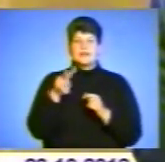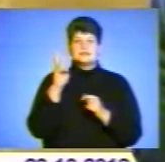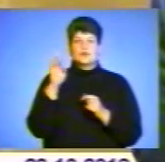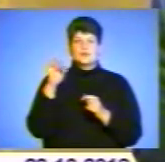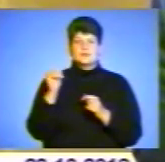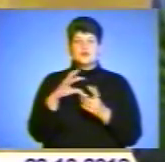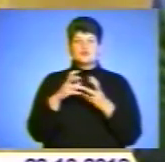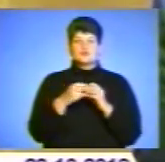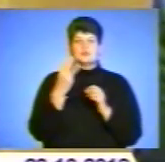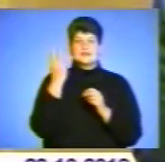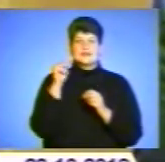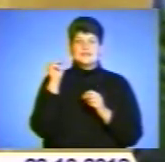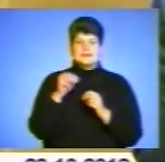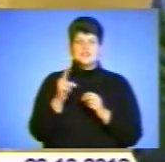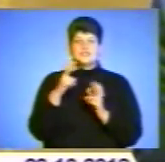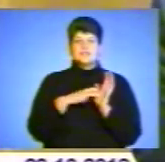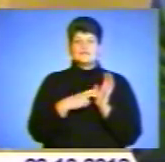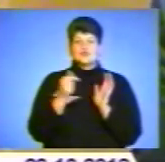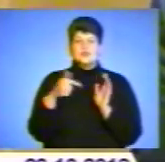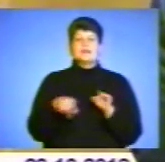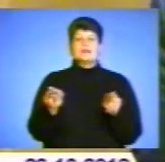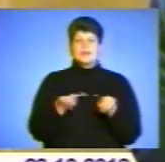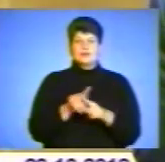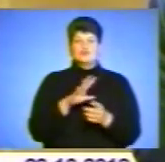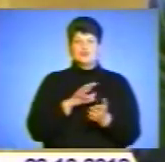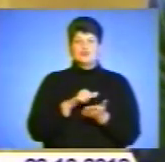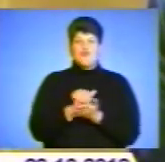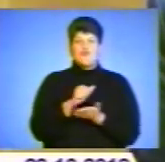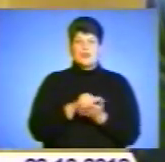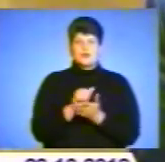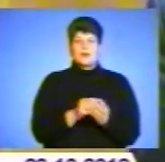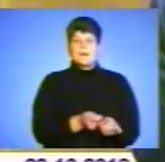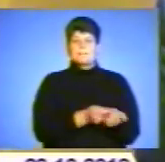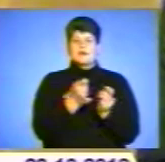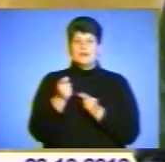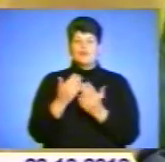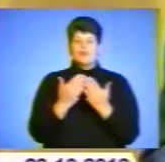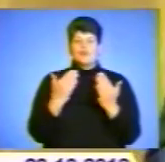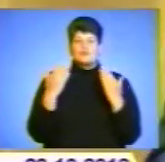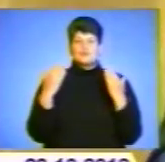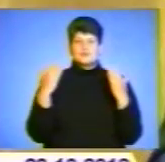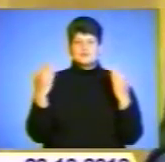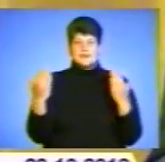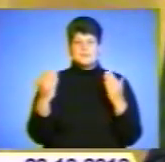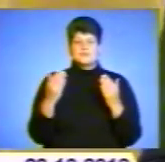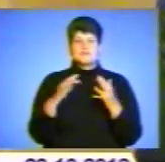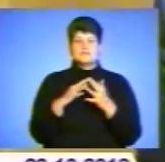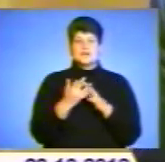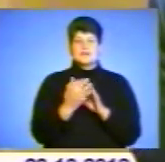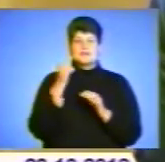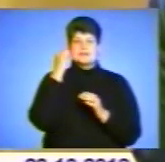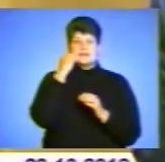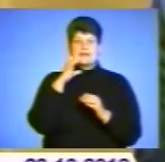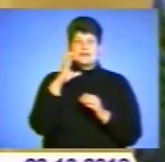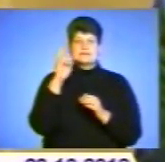3700 гривень. Також було видруковано і передано в музей Леся Курбаша в селі Старий Скалак під